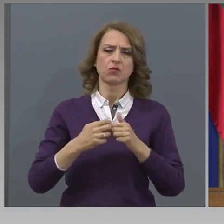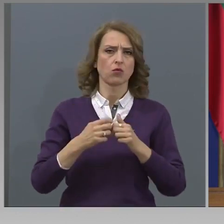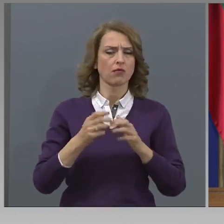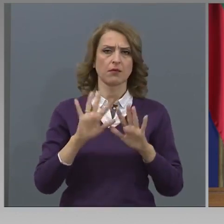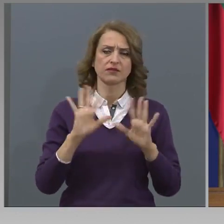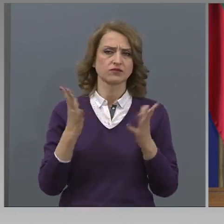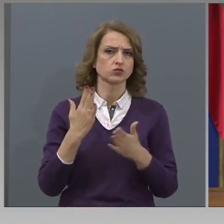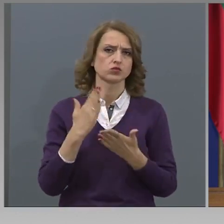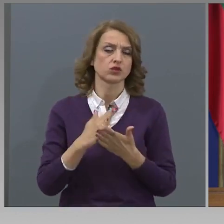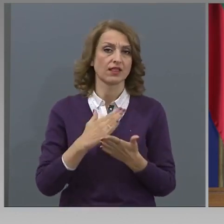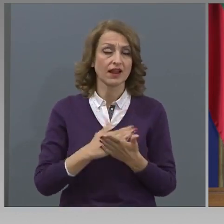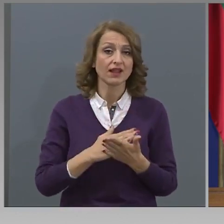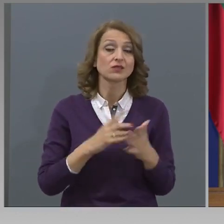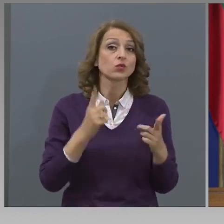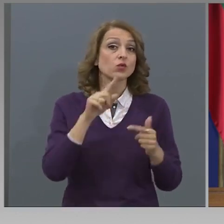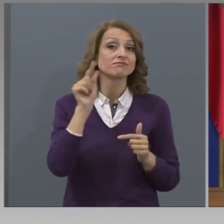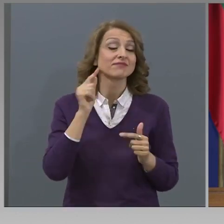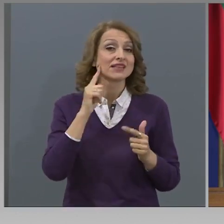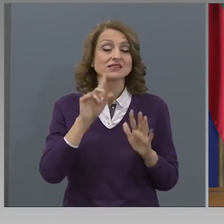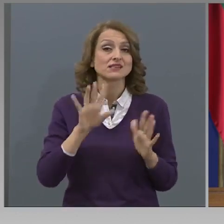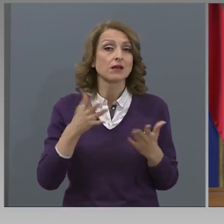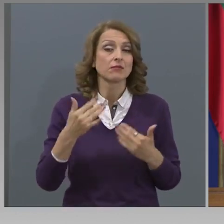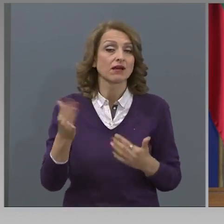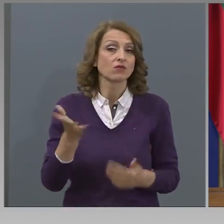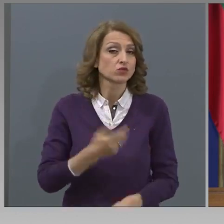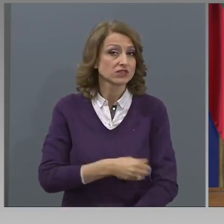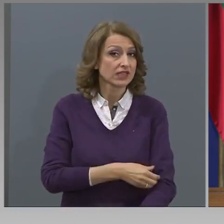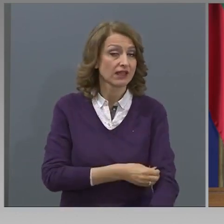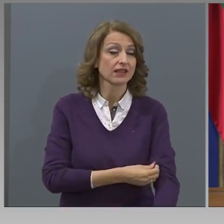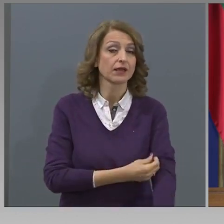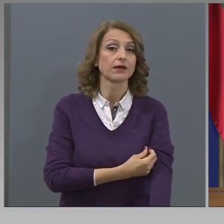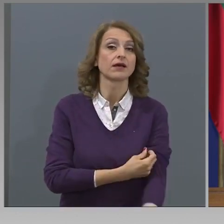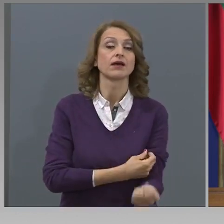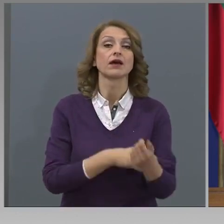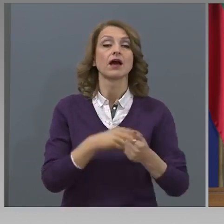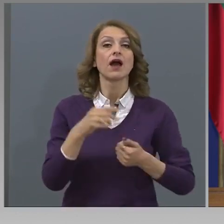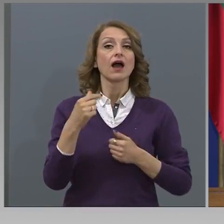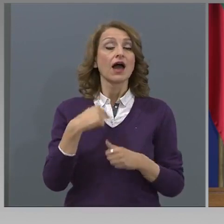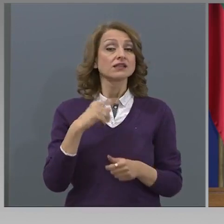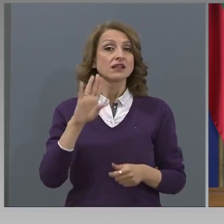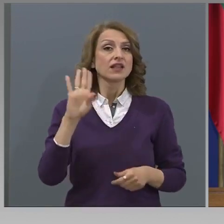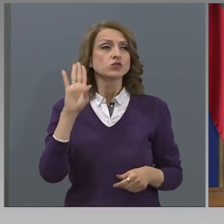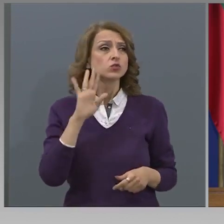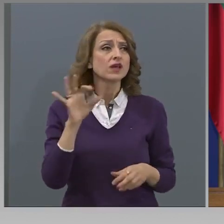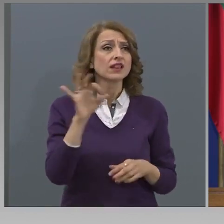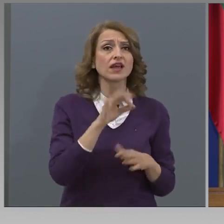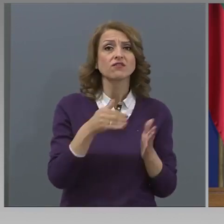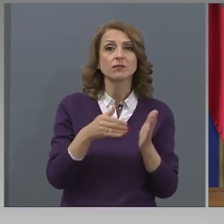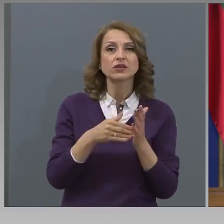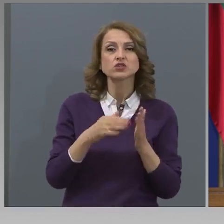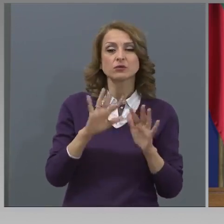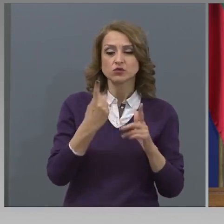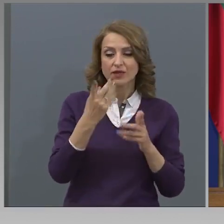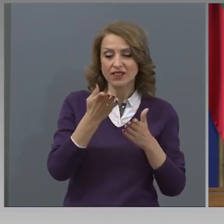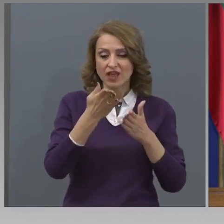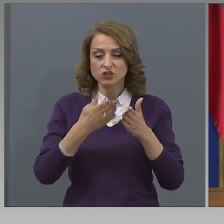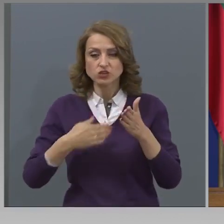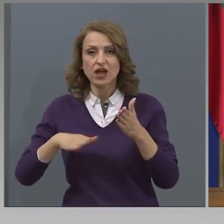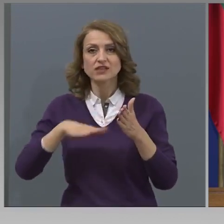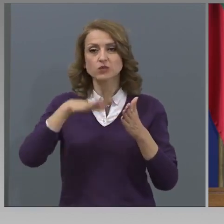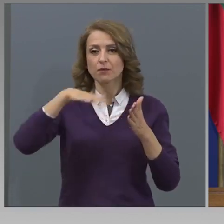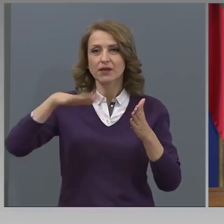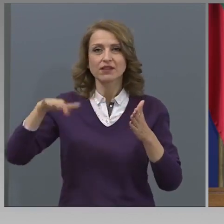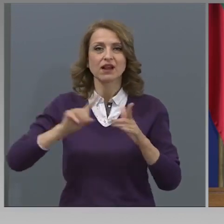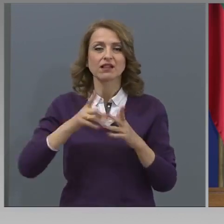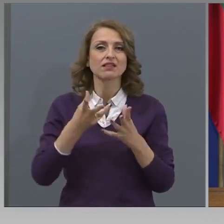Аз ни чух, честно да ви кажа, аргументи, освен това, че една част от материала не е взят. Ние много пъти казахме, че ще се